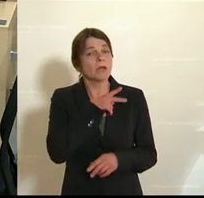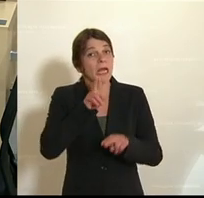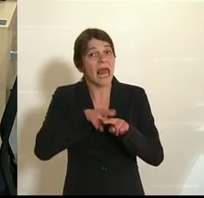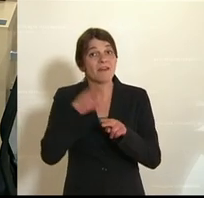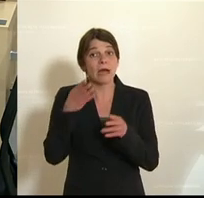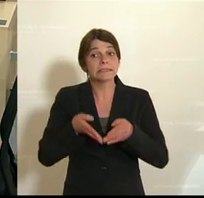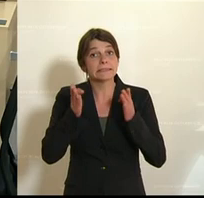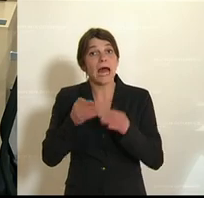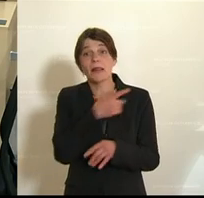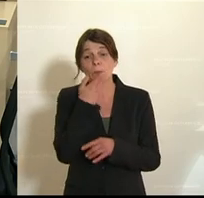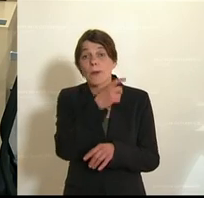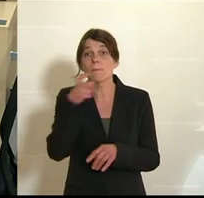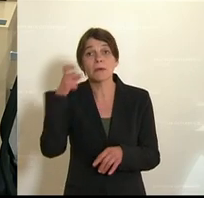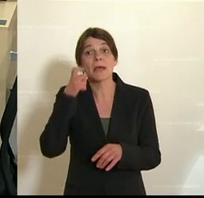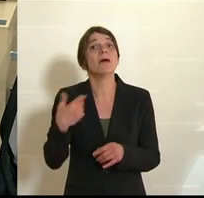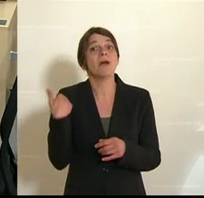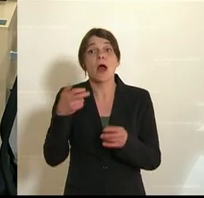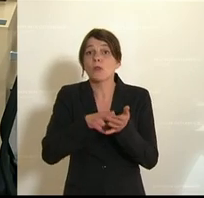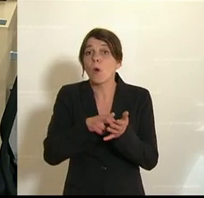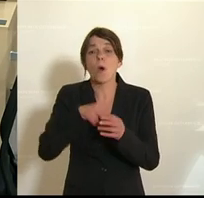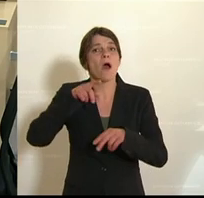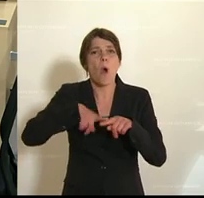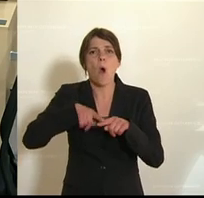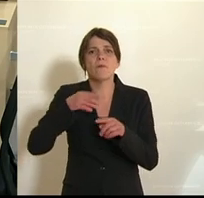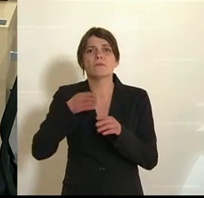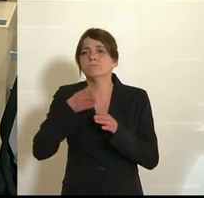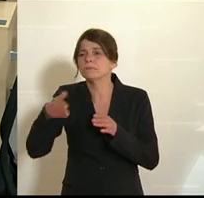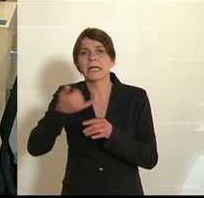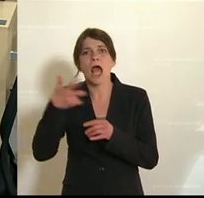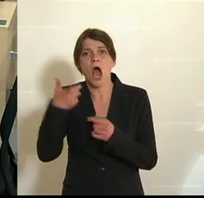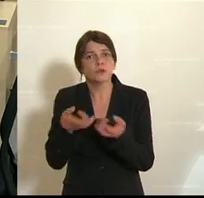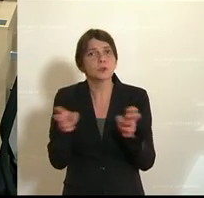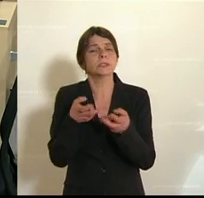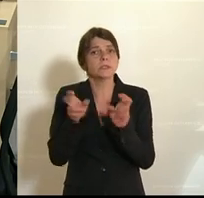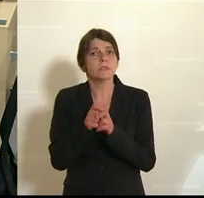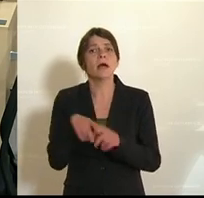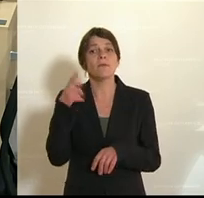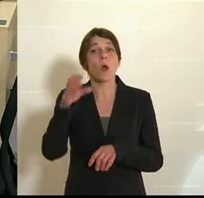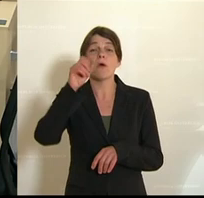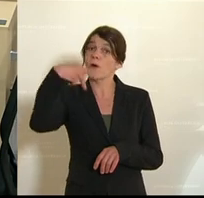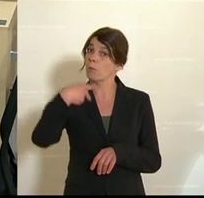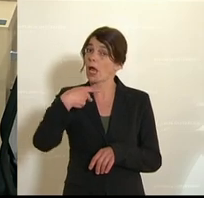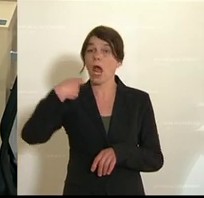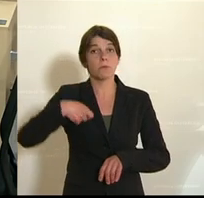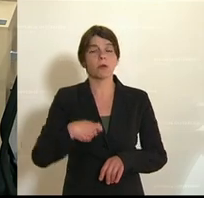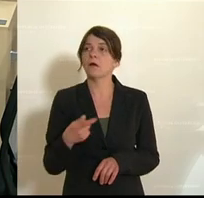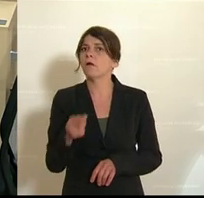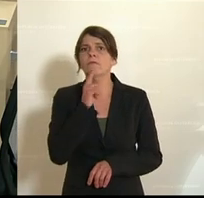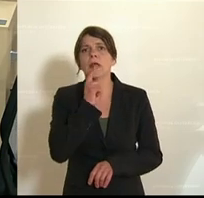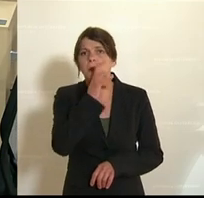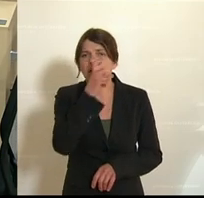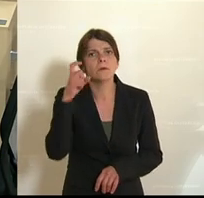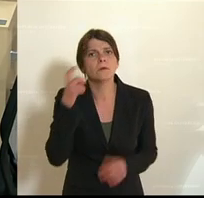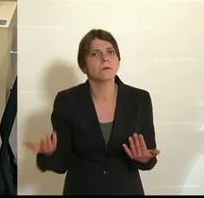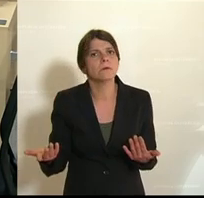Walsertal nicht getragen, Herr Bundeskanzler. In vielen, vielen Ausschüssen haben ÖVP-Abgeordnete ganz selten Mund-Nasen-Schutz